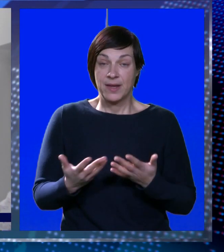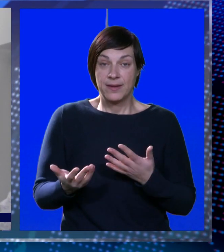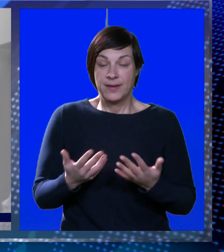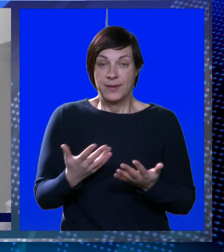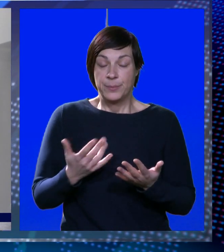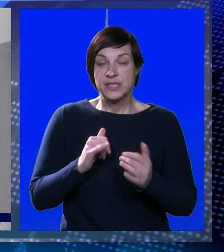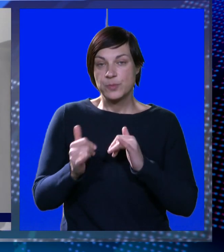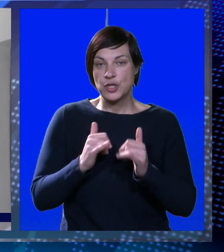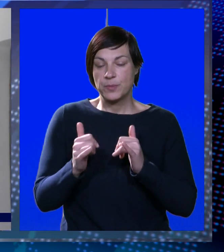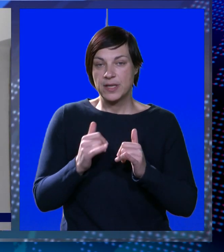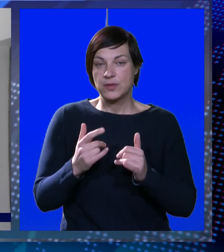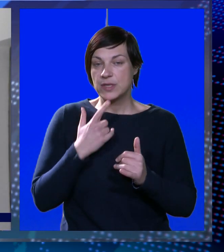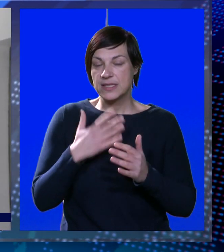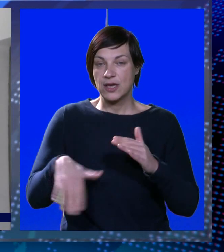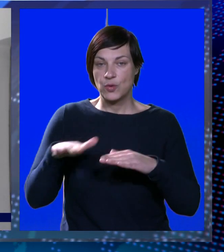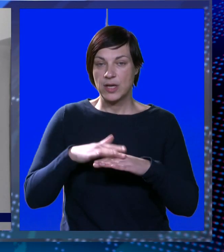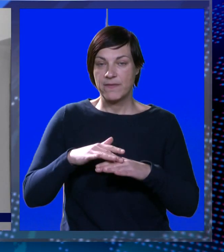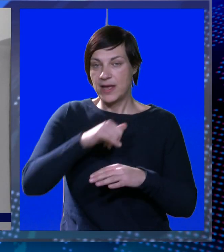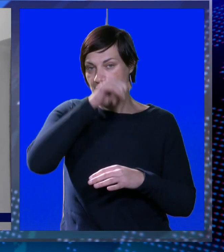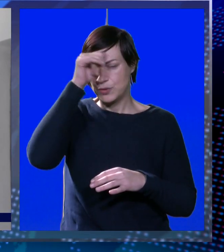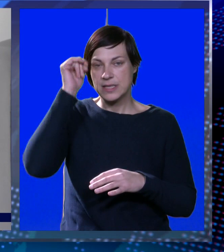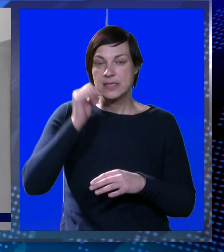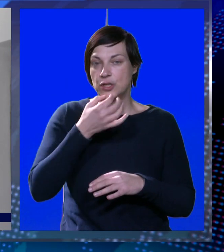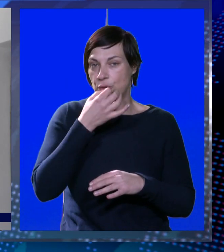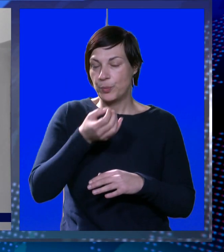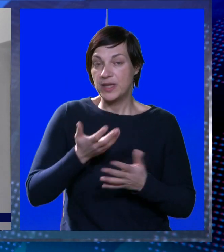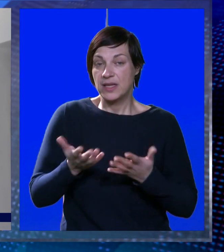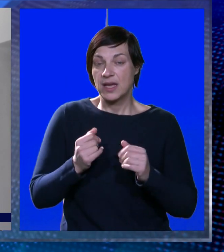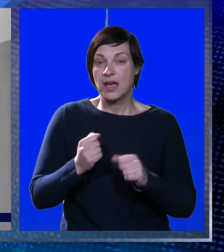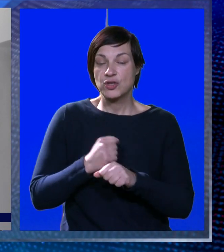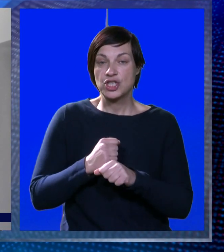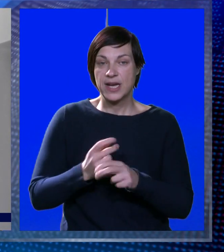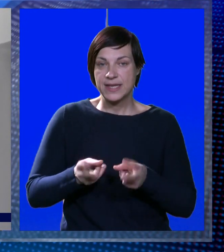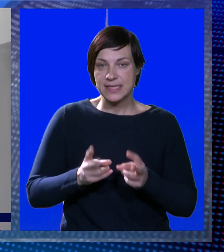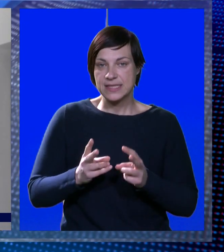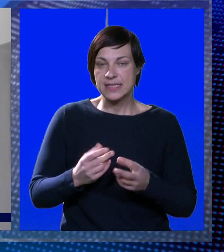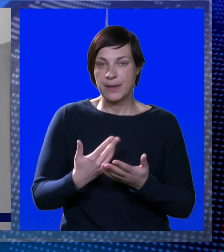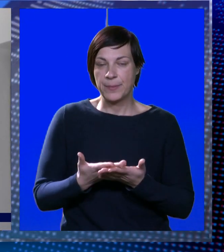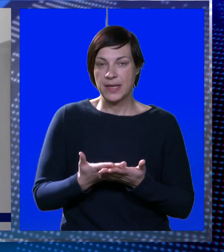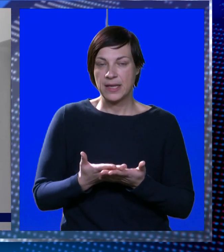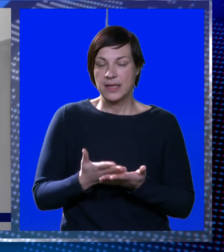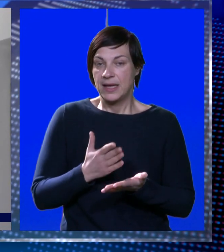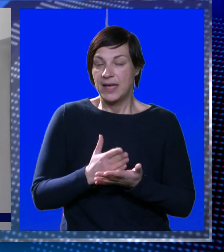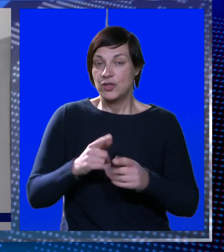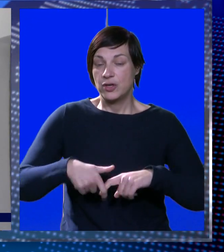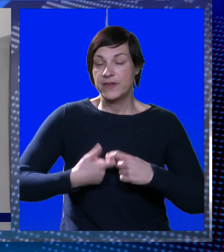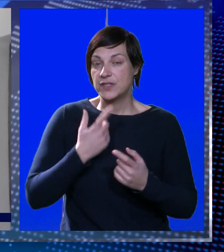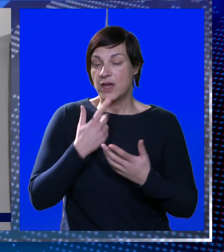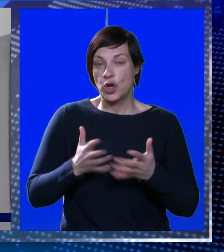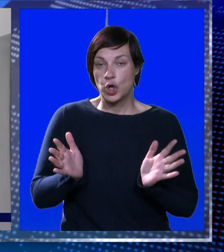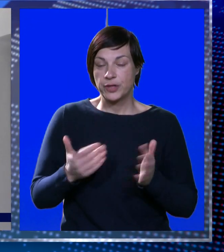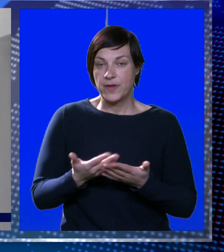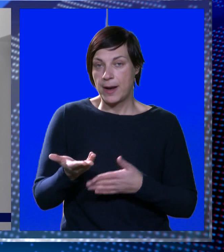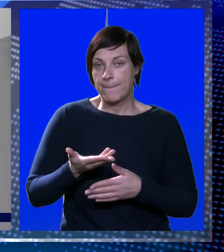S obzirom na turizam koji je velik i na sezonu, pitanje je kako će raditi zimi, a to je već stvar onoga ko